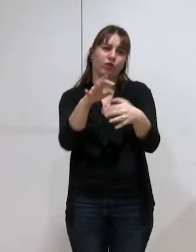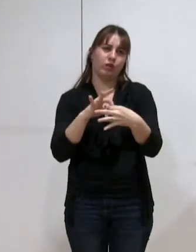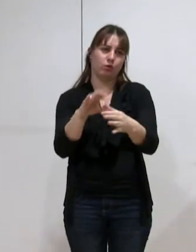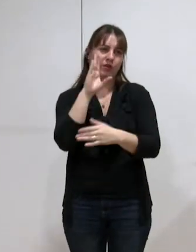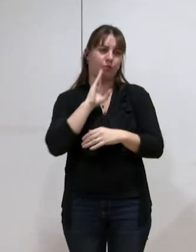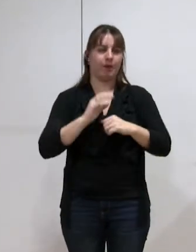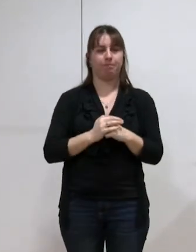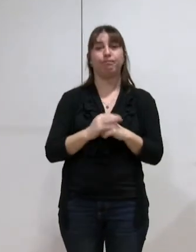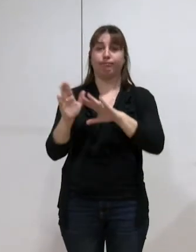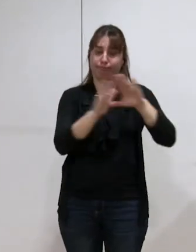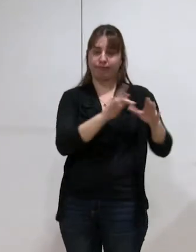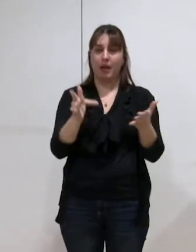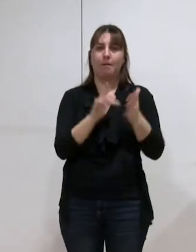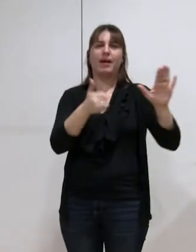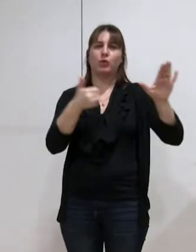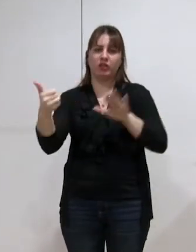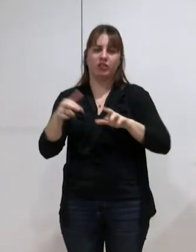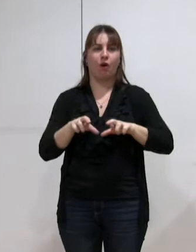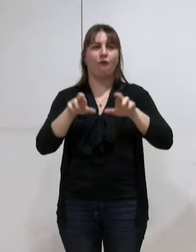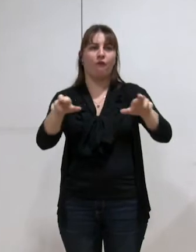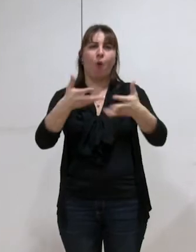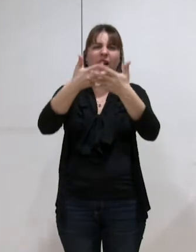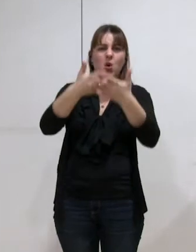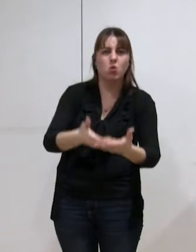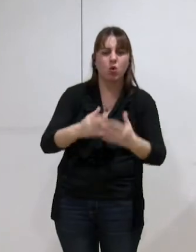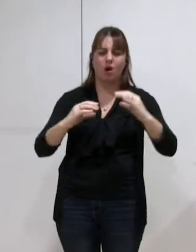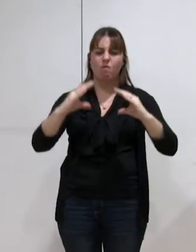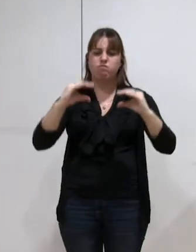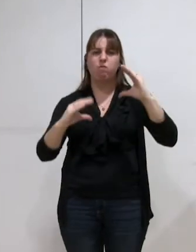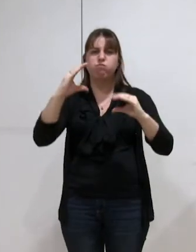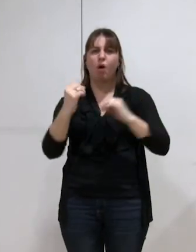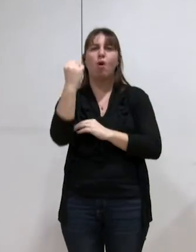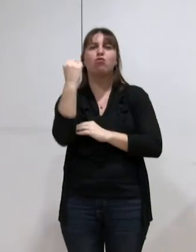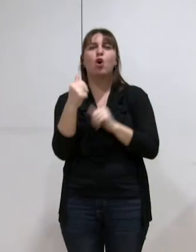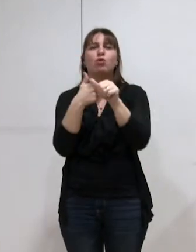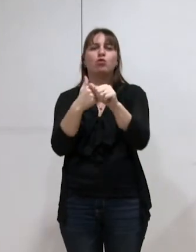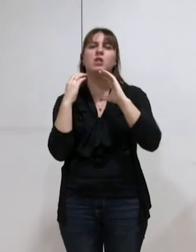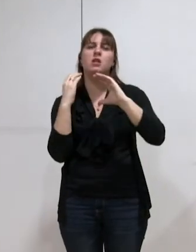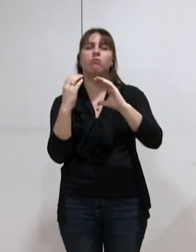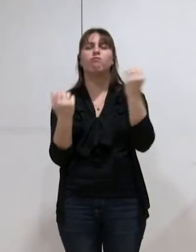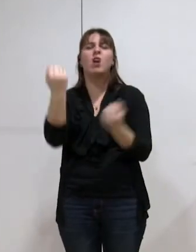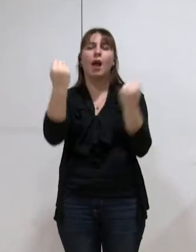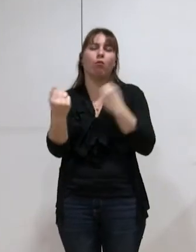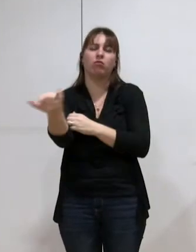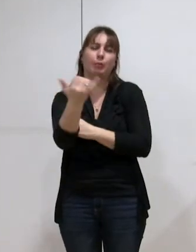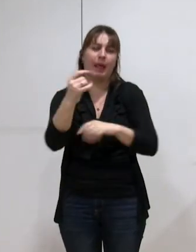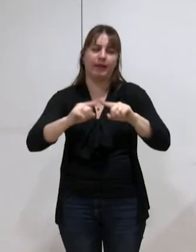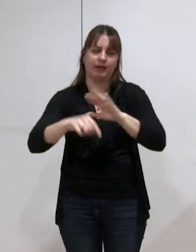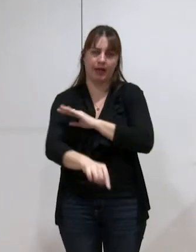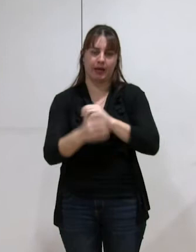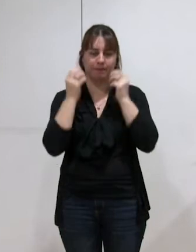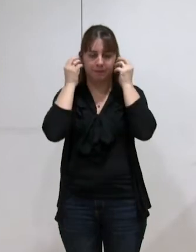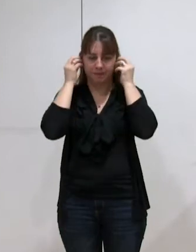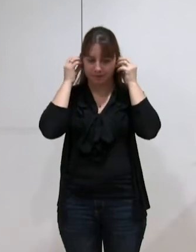page 66, on nous parle de voiries lourdes et de voiries super lourdes, c'est lié au tonnage de poids lourds, je ne rentre pas dans le détail, et on apprend que le